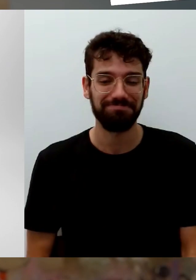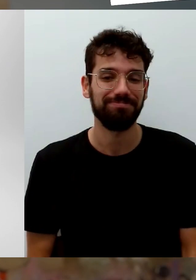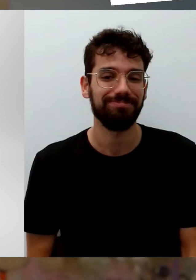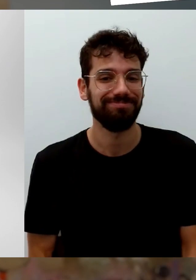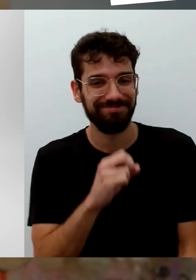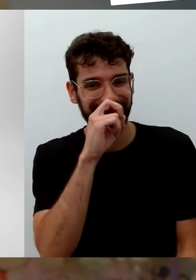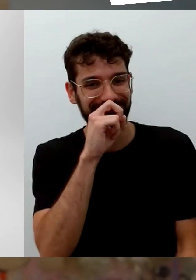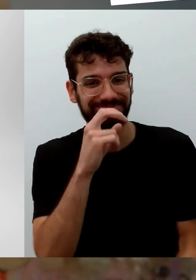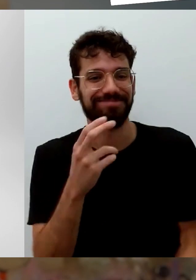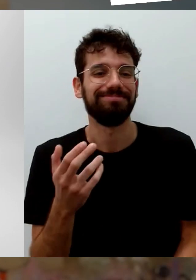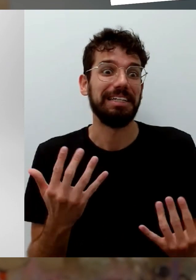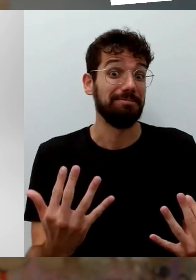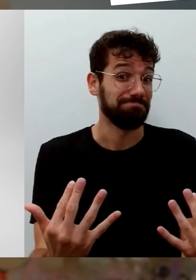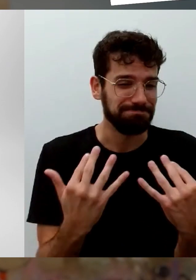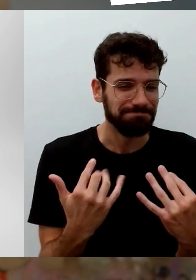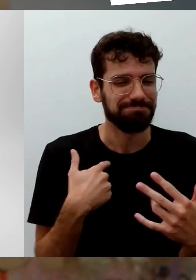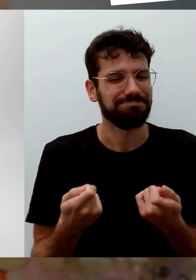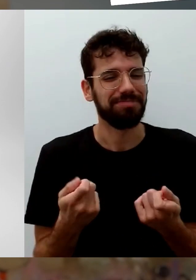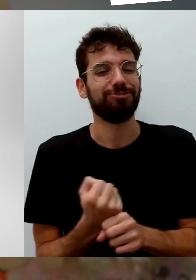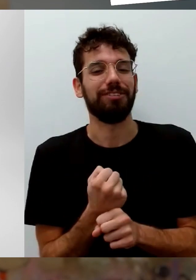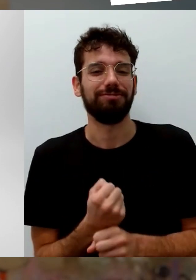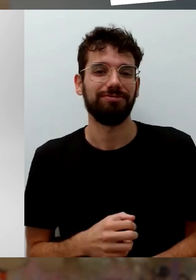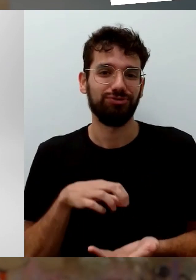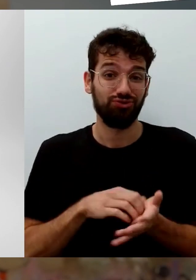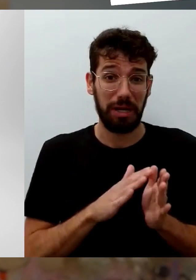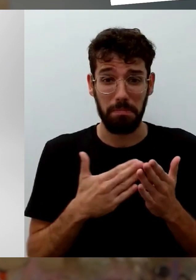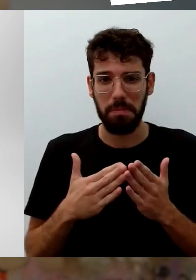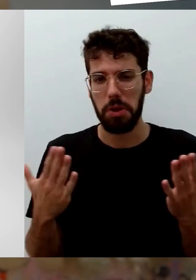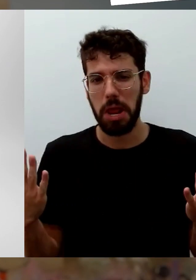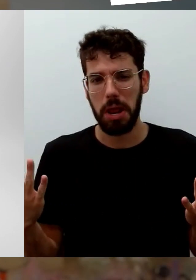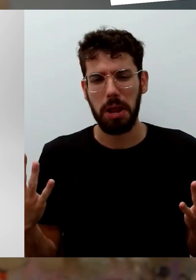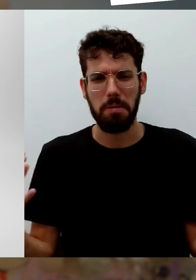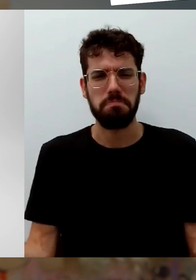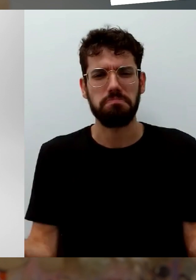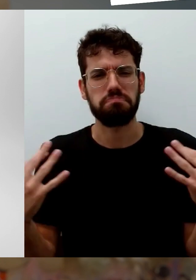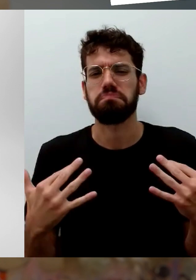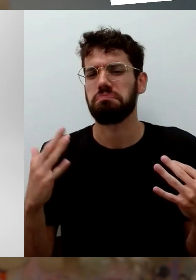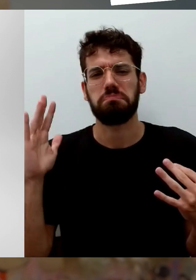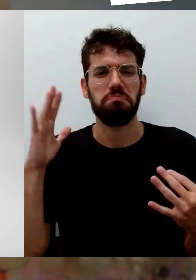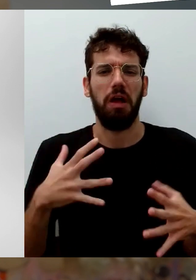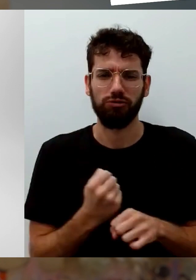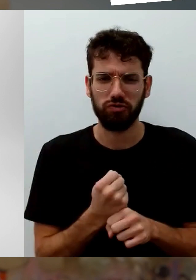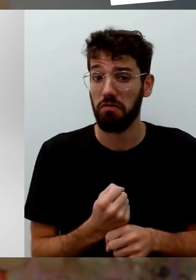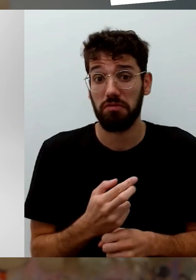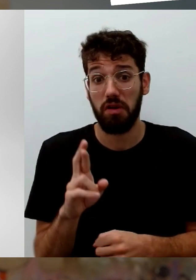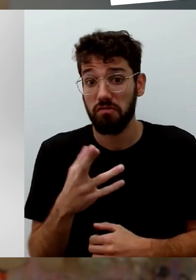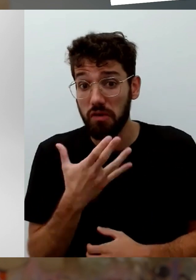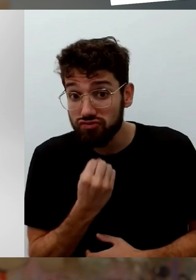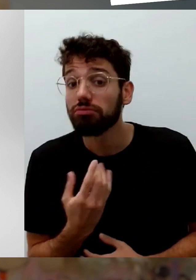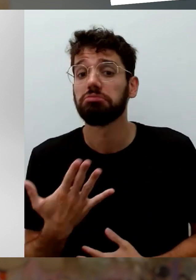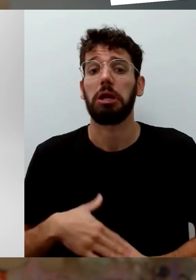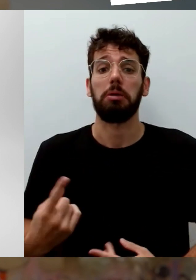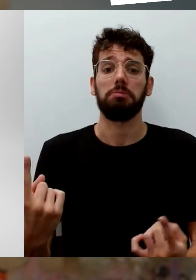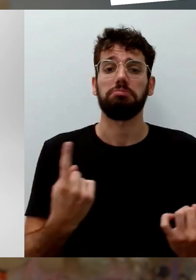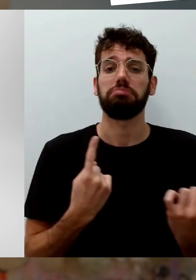Wir sind den Ansturm gewappnet, ja. Die Stadtbibliothek kostet fast viele Menschen. Jeder, der möchte, ist heute willkommen. Eine Zahl zu